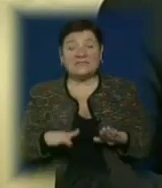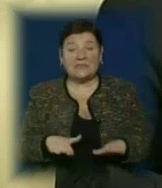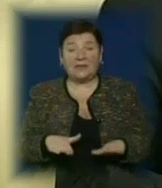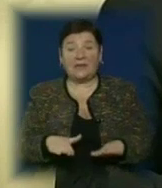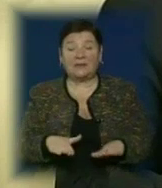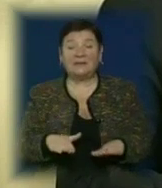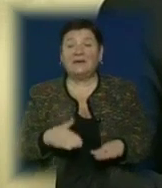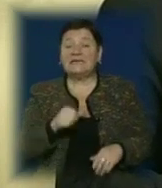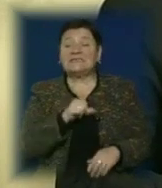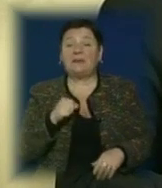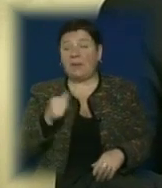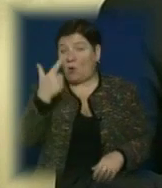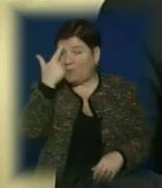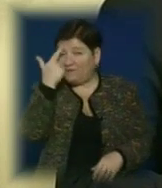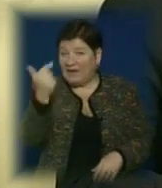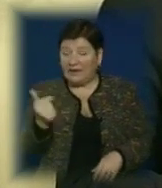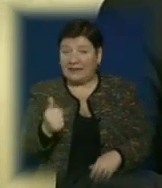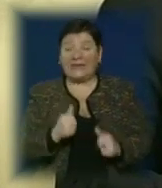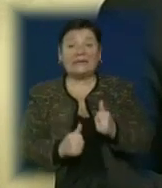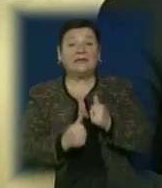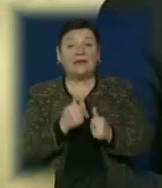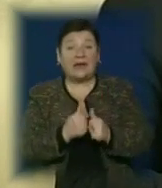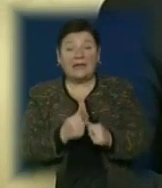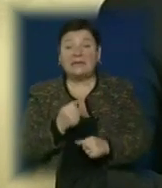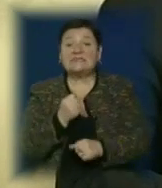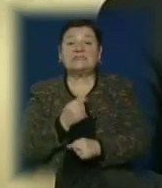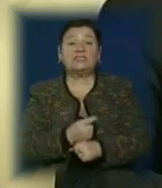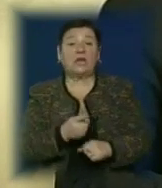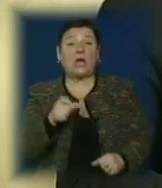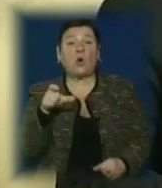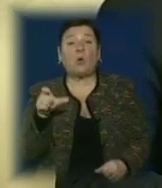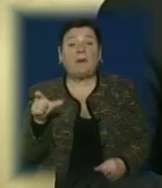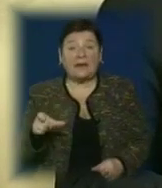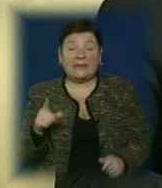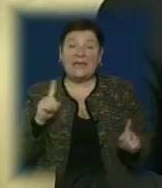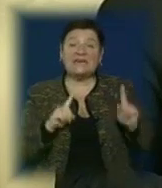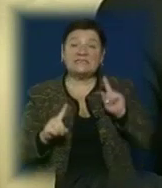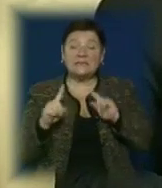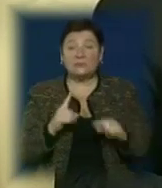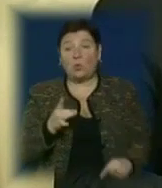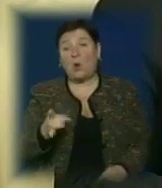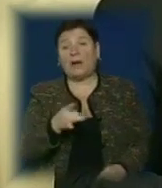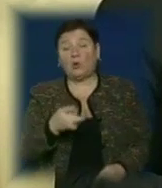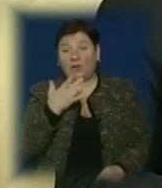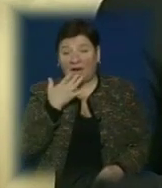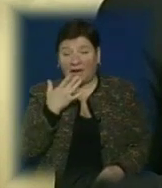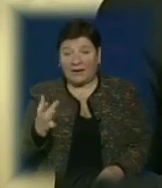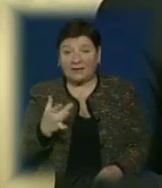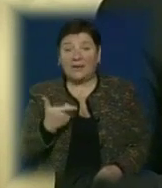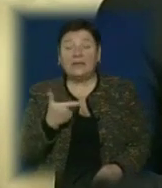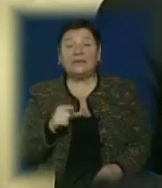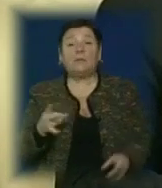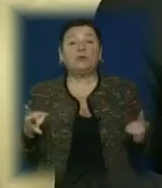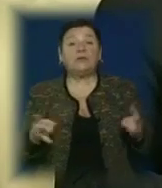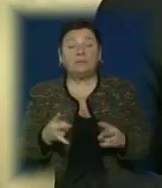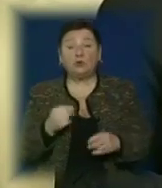вони б самі об'являли на місцях тендера, вони б визначали громаду сесіями районних рад, міських рад, де їм потрібно